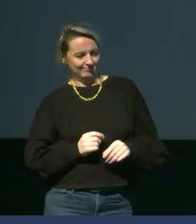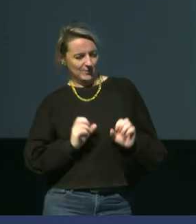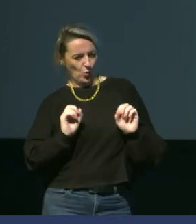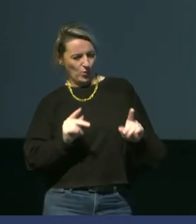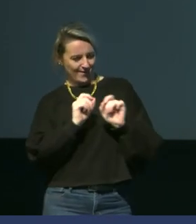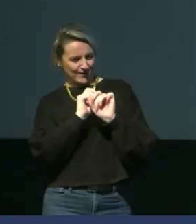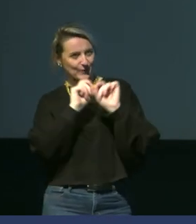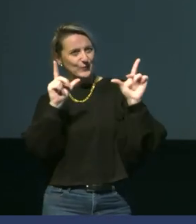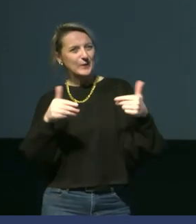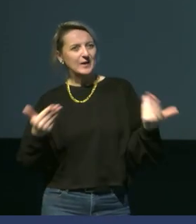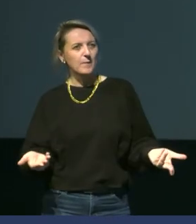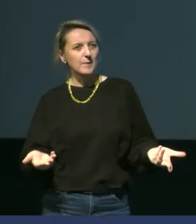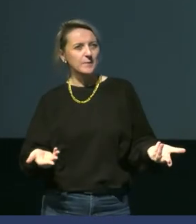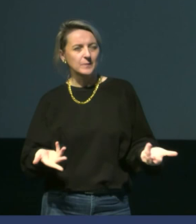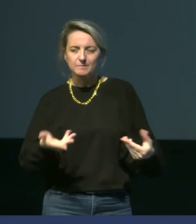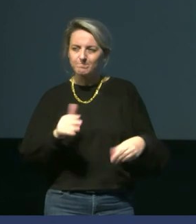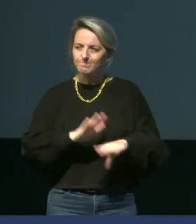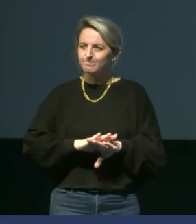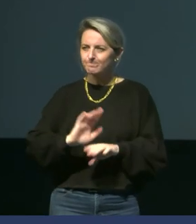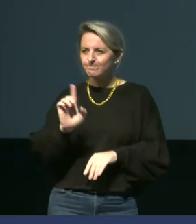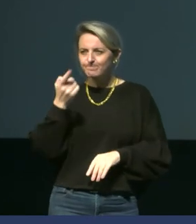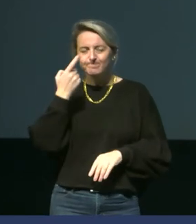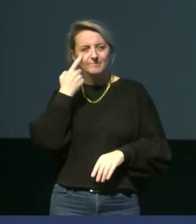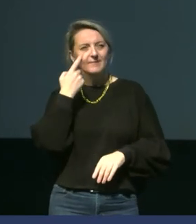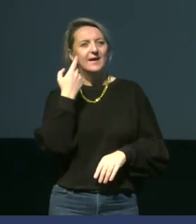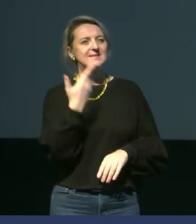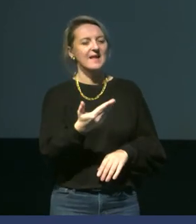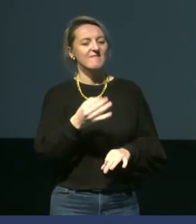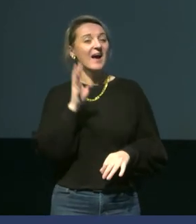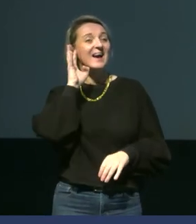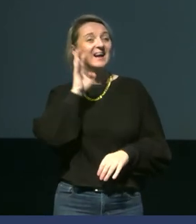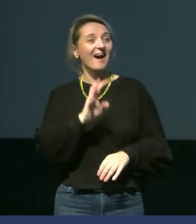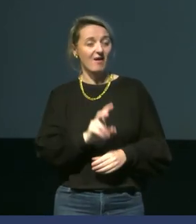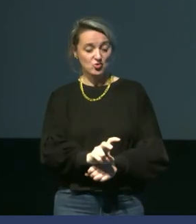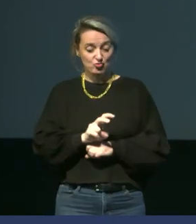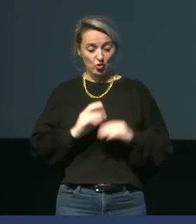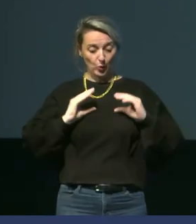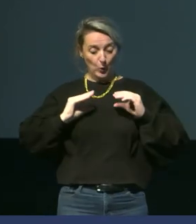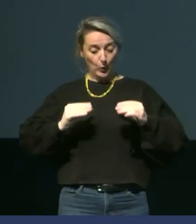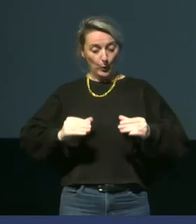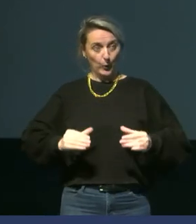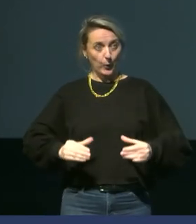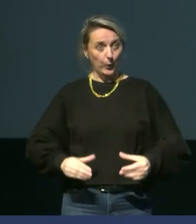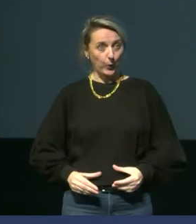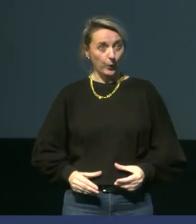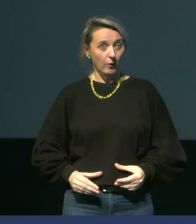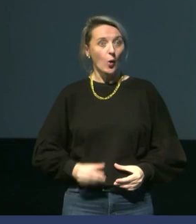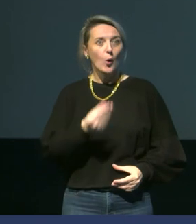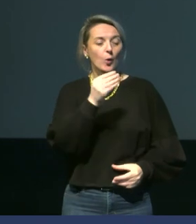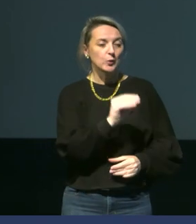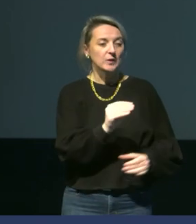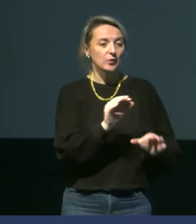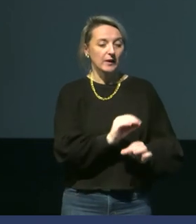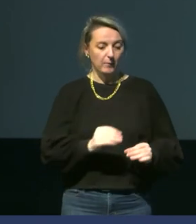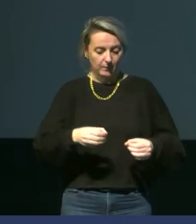résultats. Et puis, finalement, on s'est rendu compte que les graisses qui avaient été stockées, l'énergie qui avait été stockée, quand il n plus de nourriture, il va falloir la